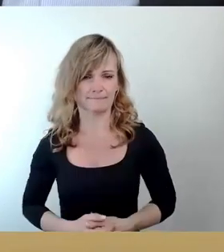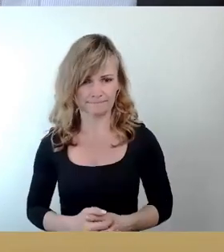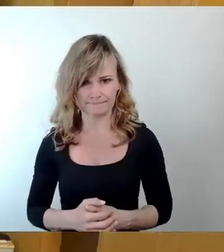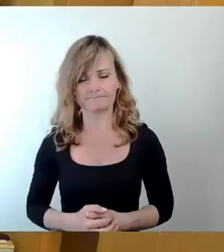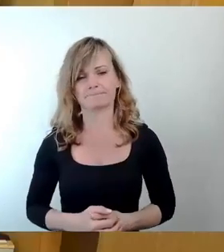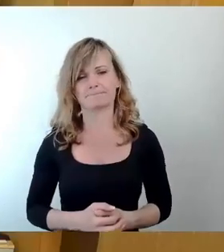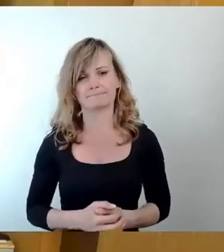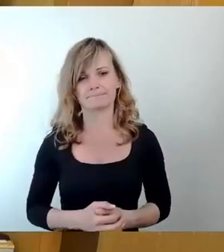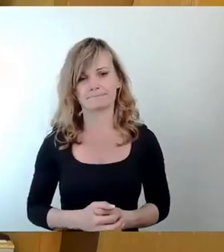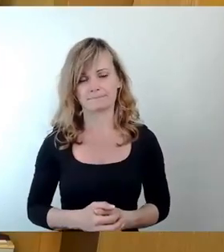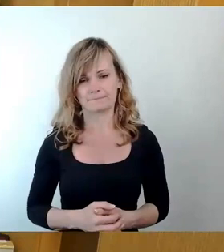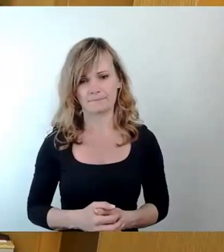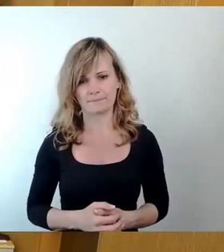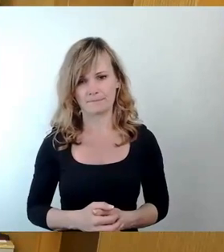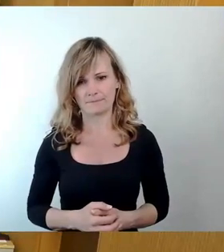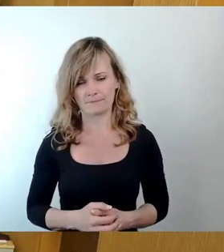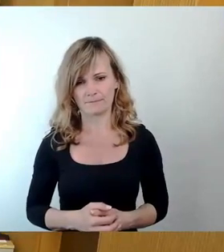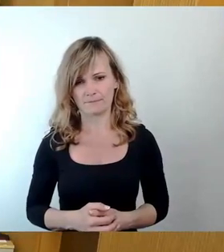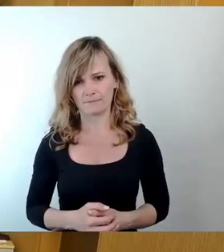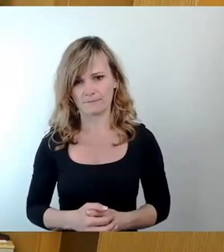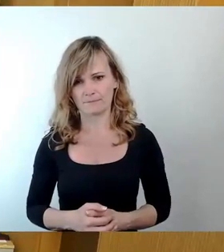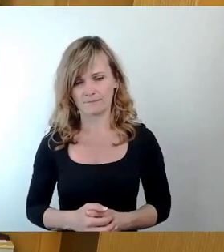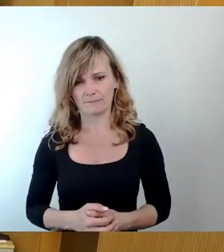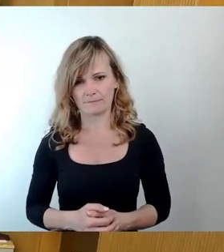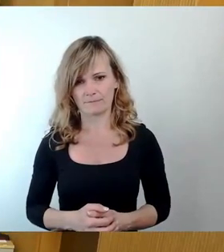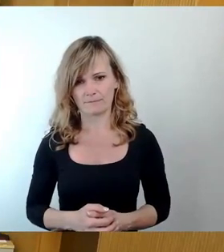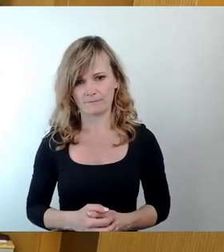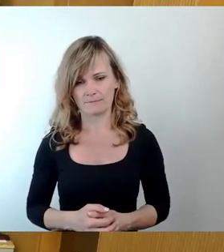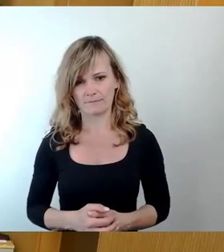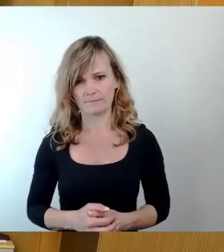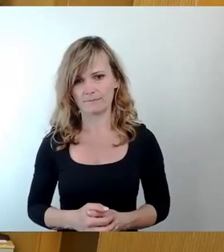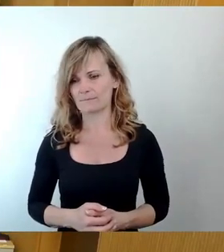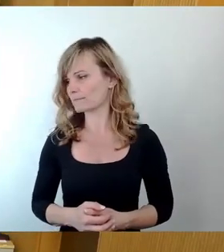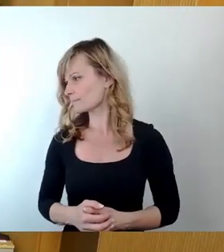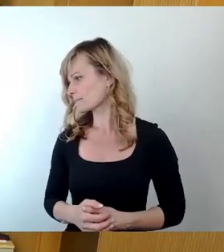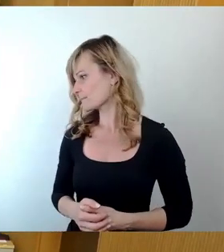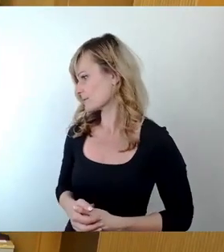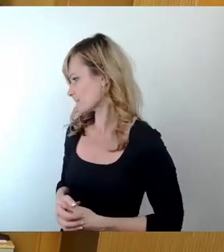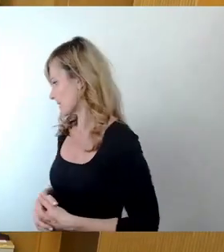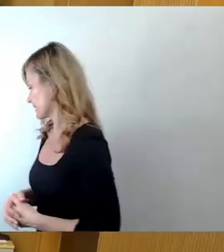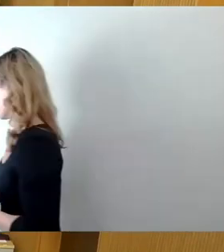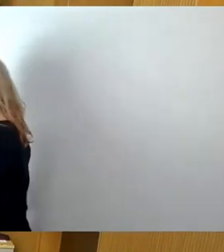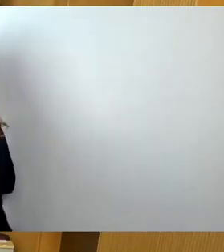CDU BÜNDNIS-DIE Wir kommen zur Schlussfolgerung.